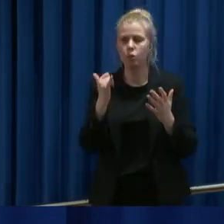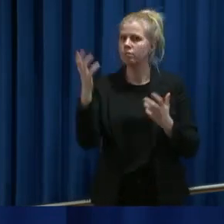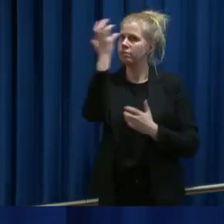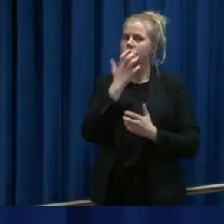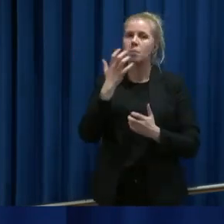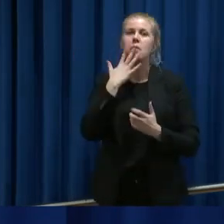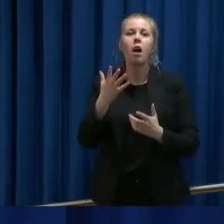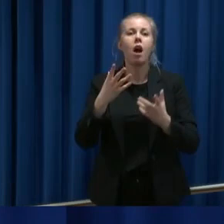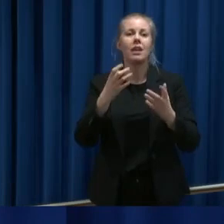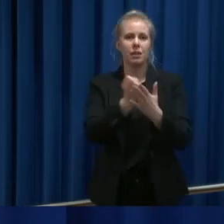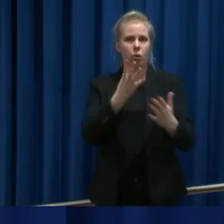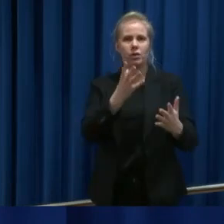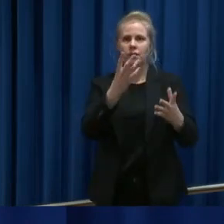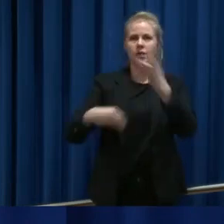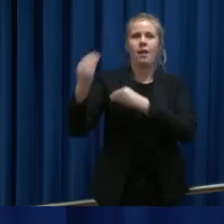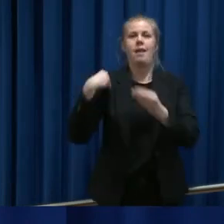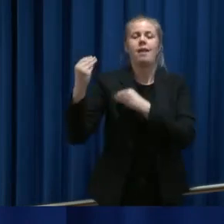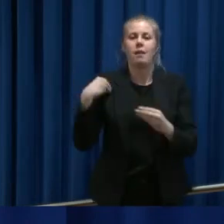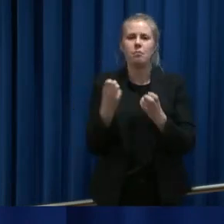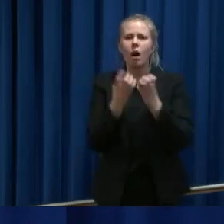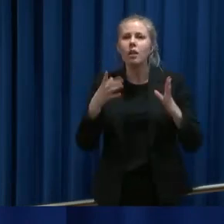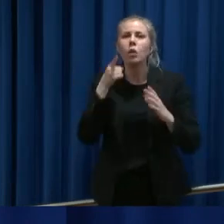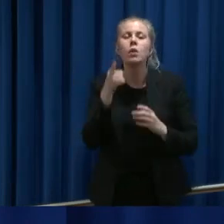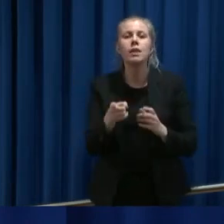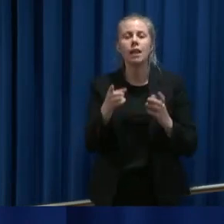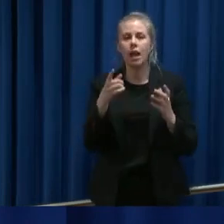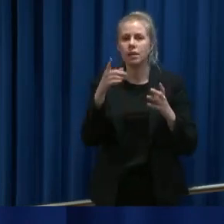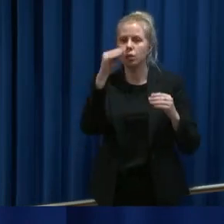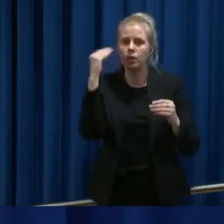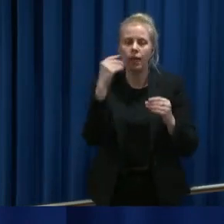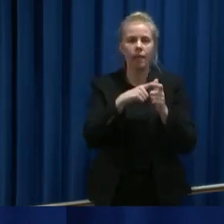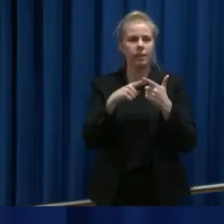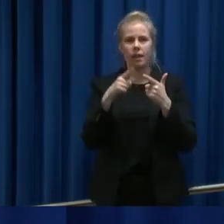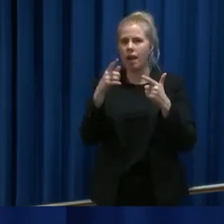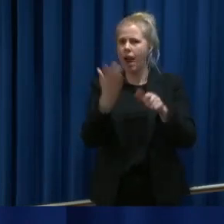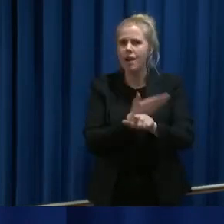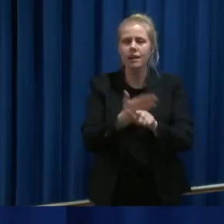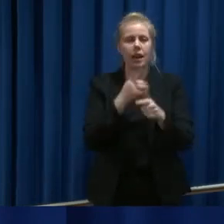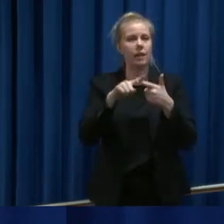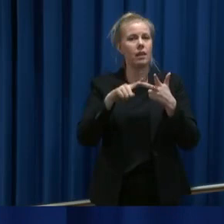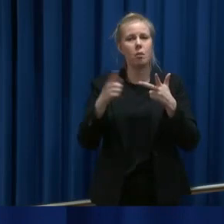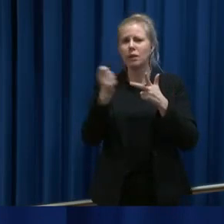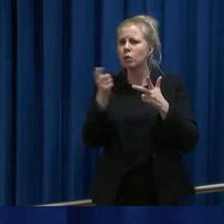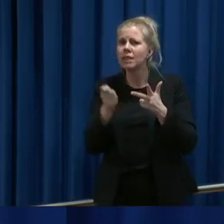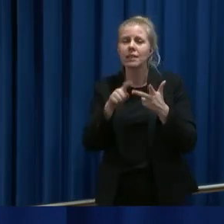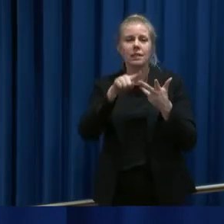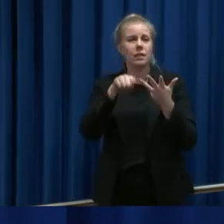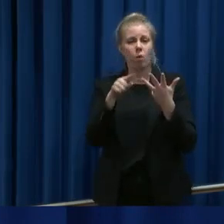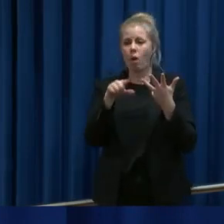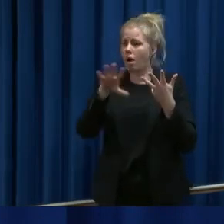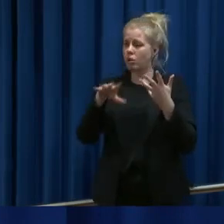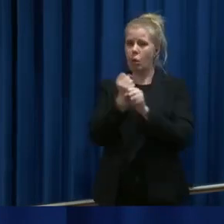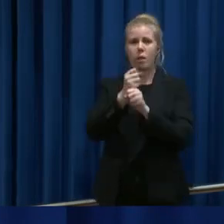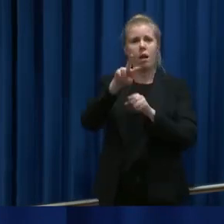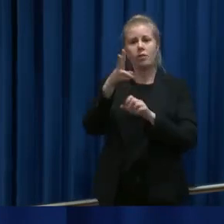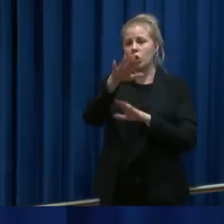respons. Hundrevis av studenter, lærlinger, pensjonister med helsebakgrunn og folk som jobber i andre yrker